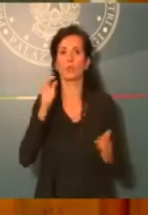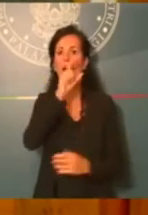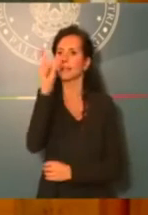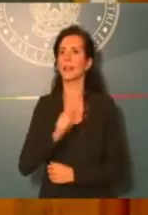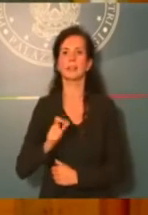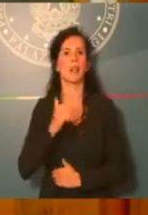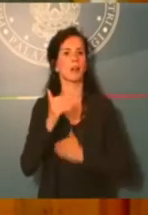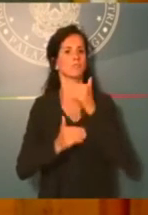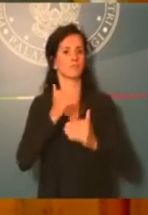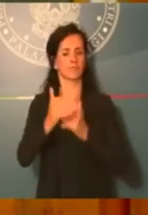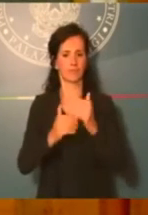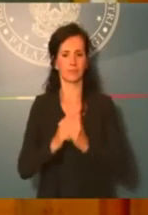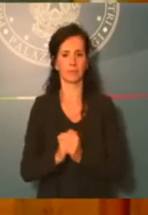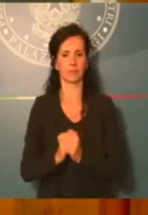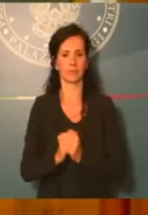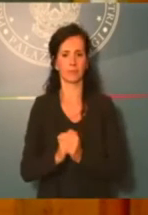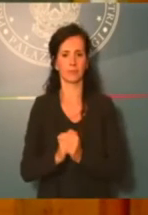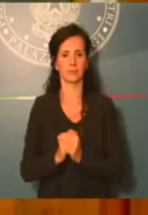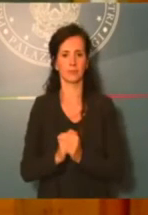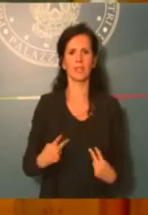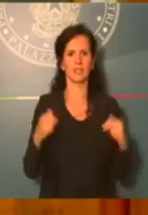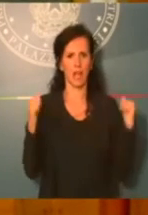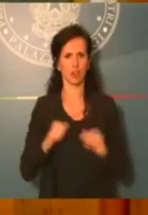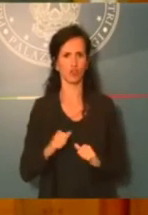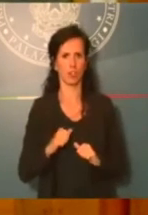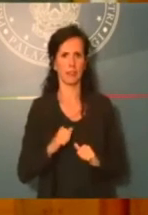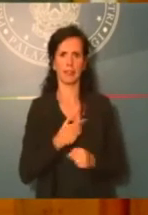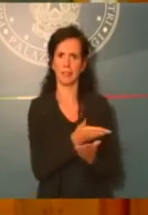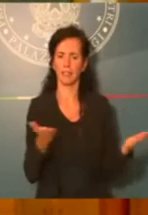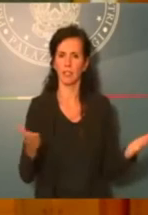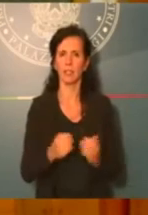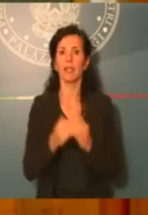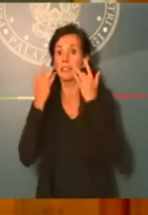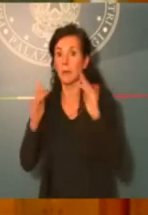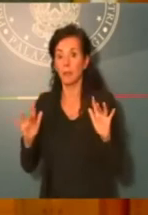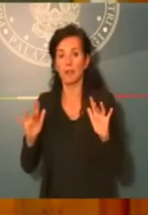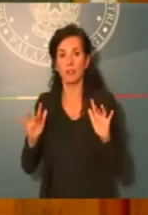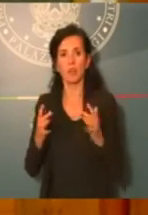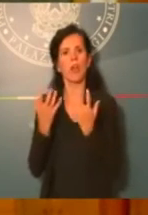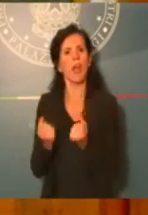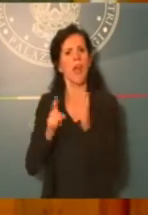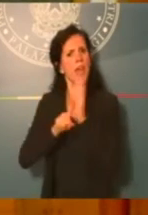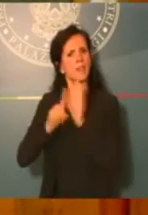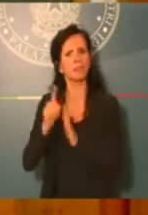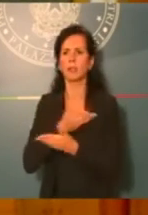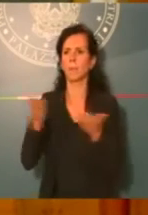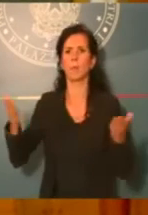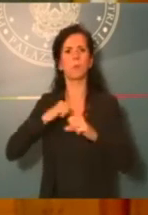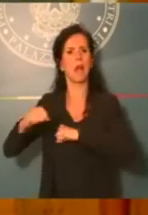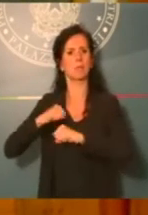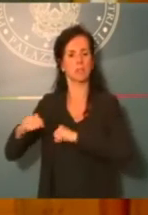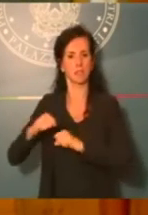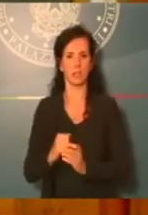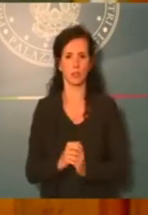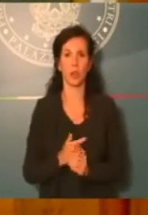Semplificazione della vita dei nostri cittadini, semplificazione efficienza della pubblica amministrazione e aumento della